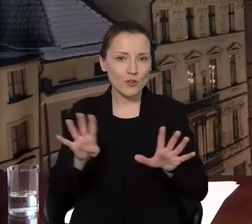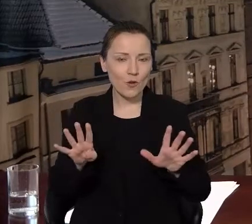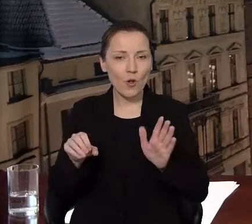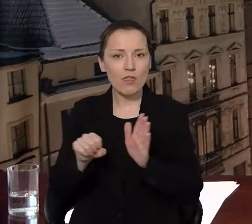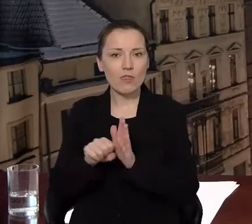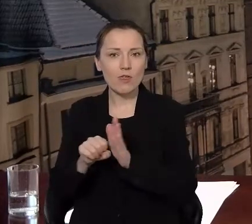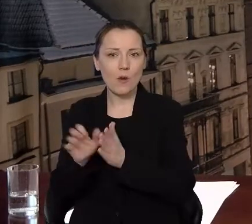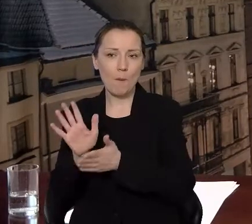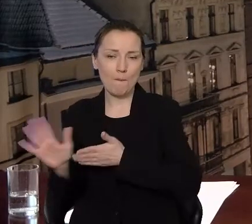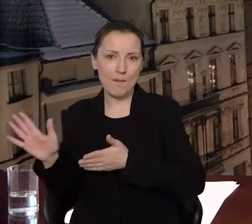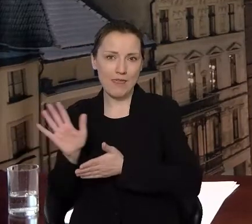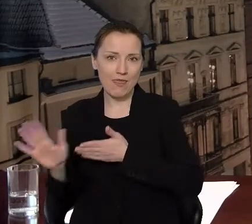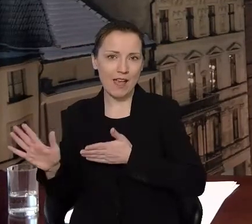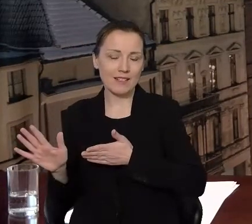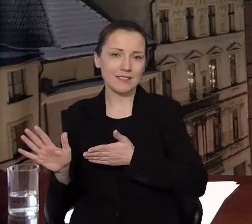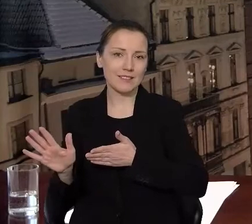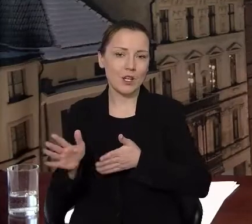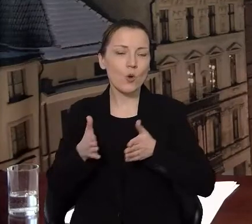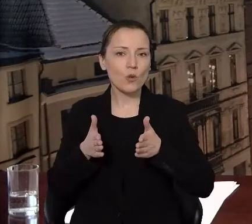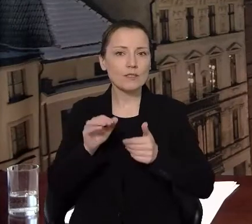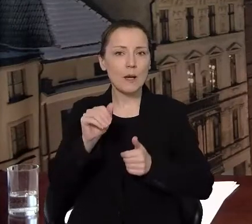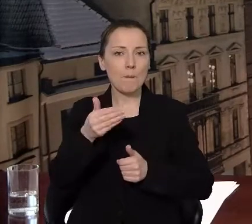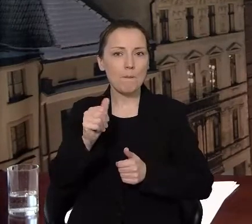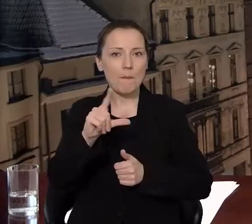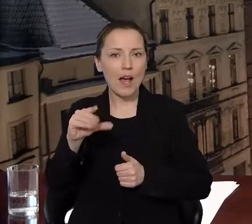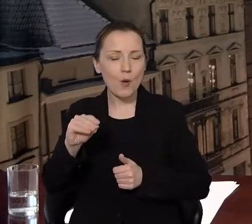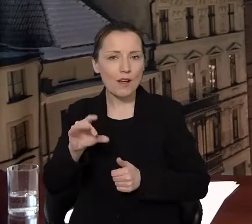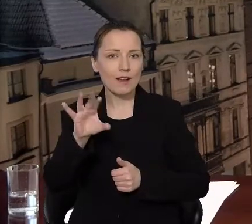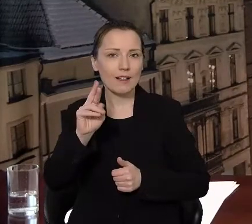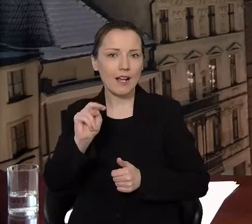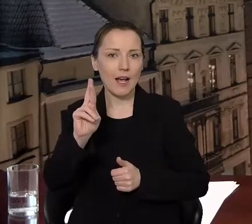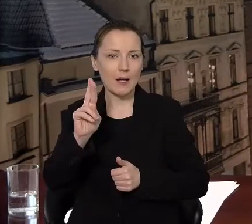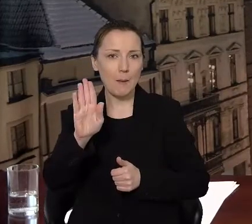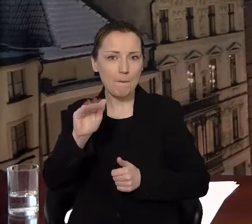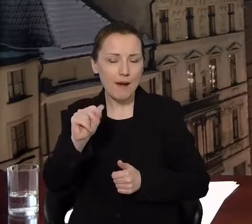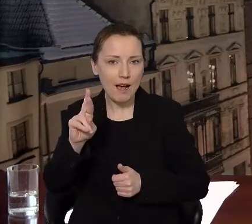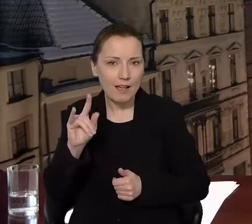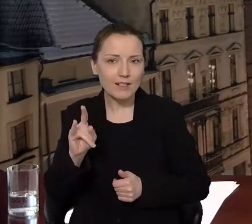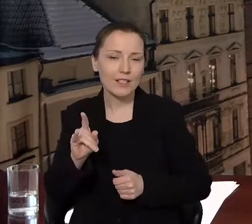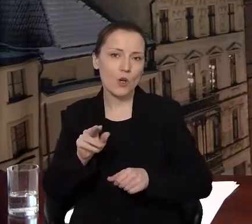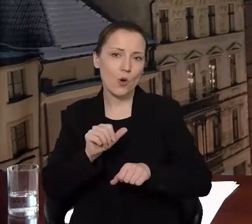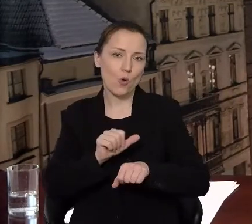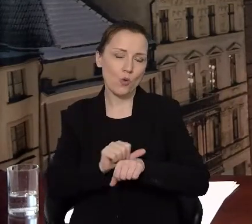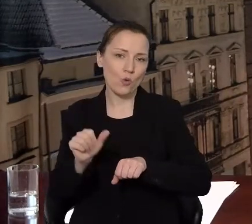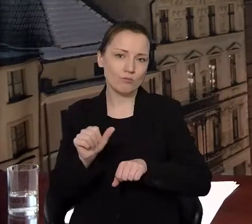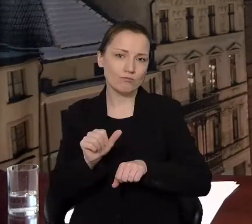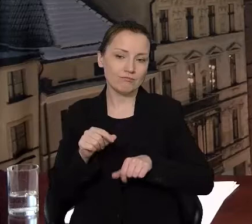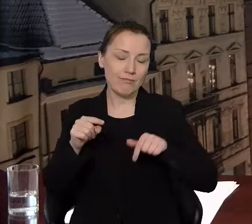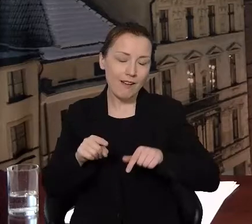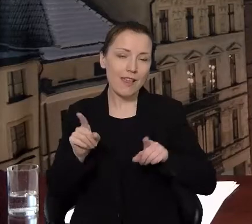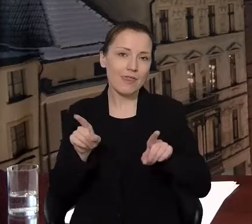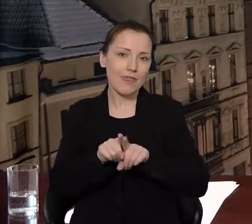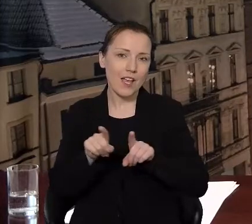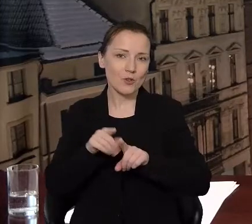Usług Pielęgniarskich Małe Garbary 1 przez 3. i w sobotę także w tym punkcie, a także w trzech centrach